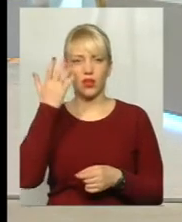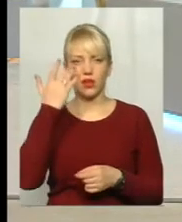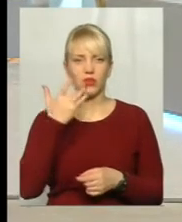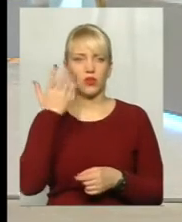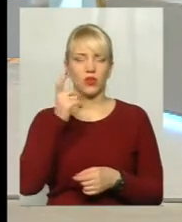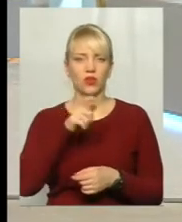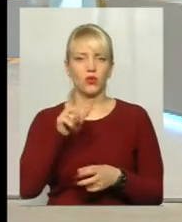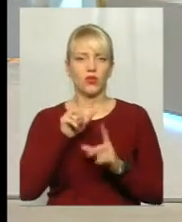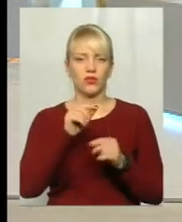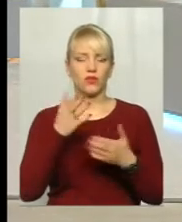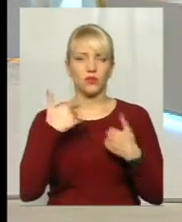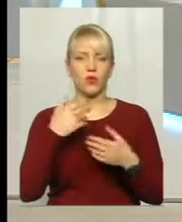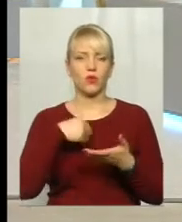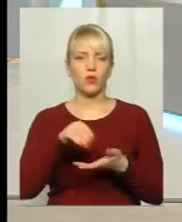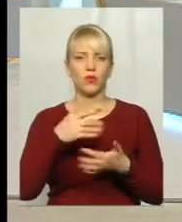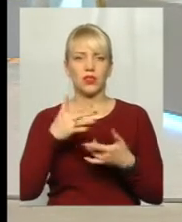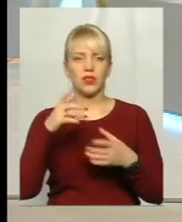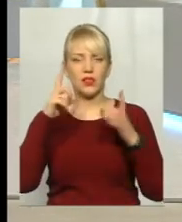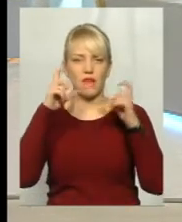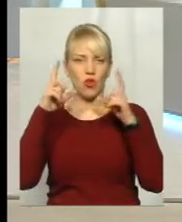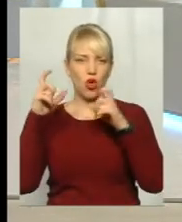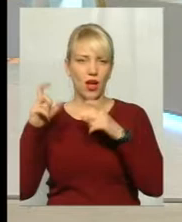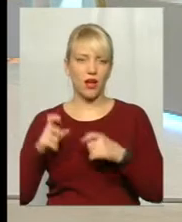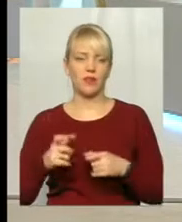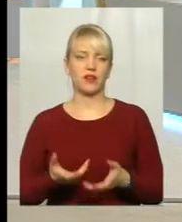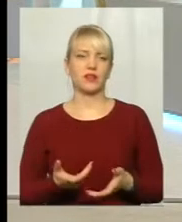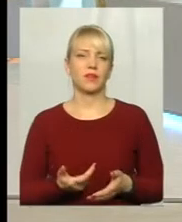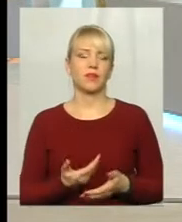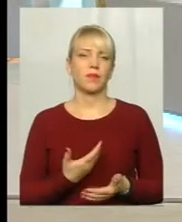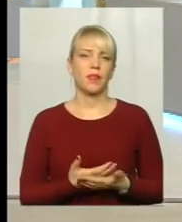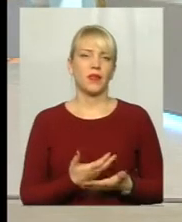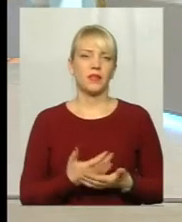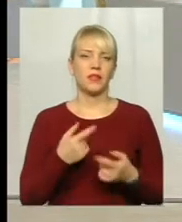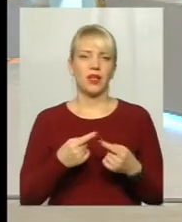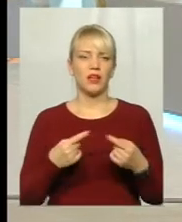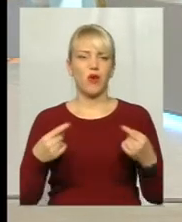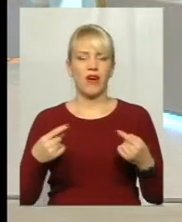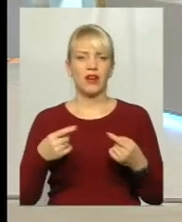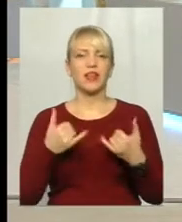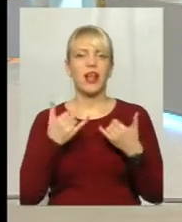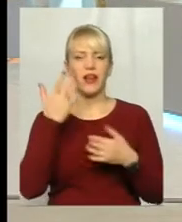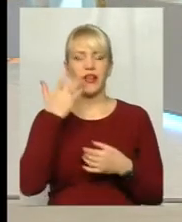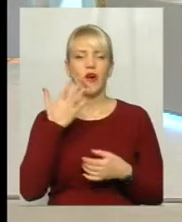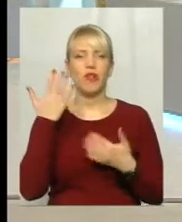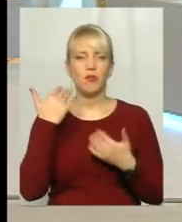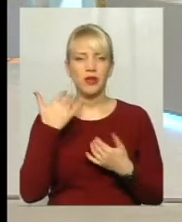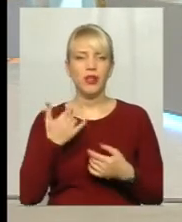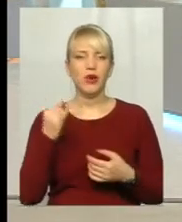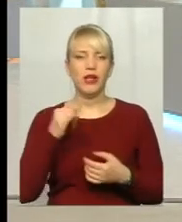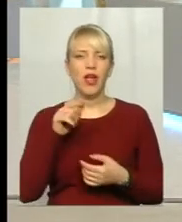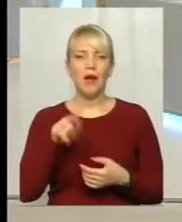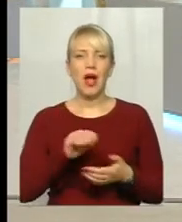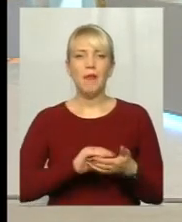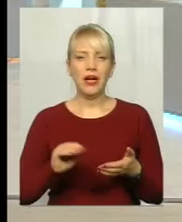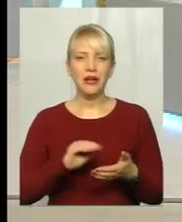відпочивати, купують різні фотокамери, різні такі товари для літнього відпочинку, і там